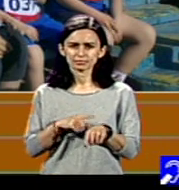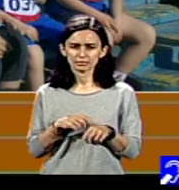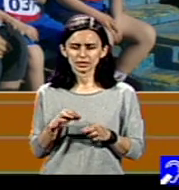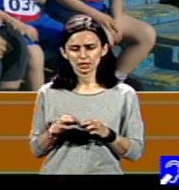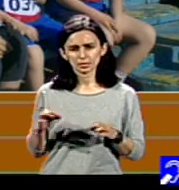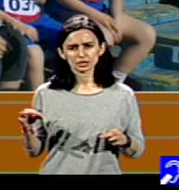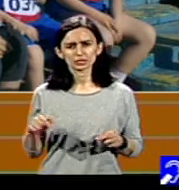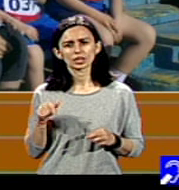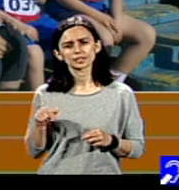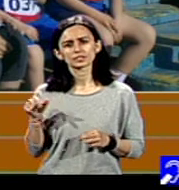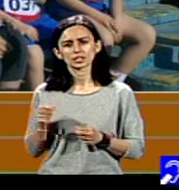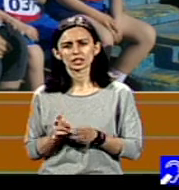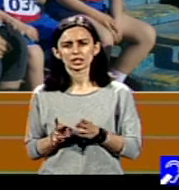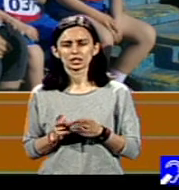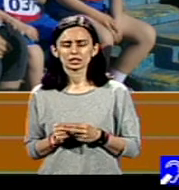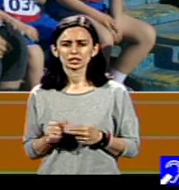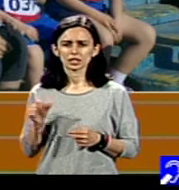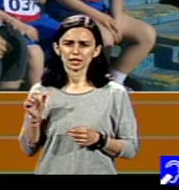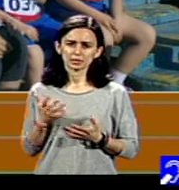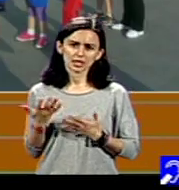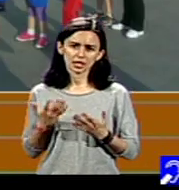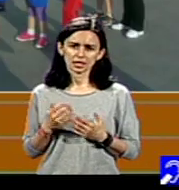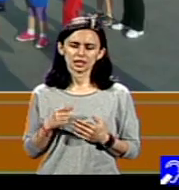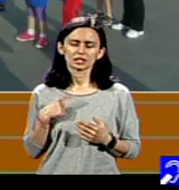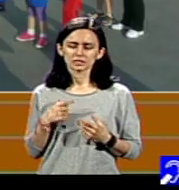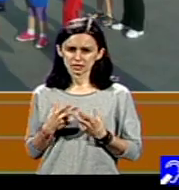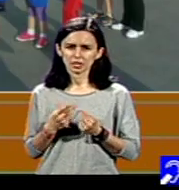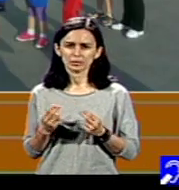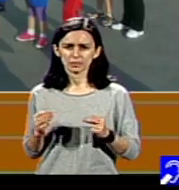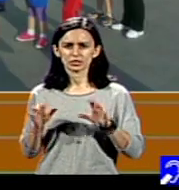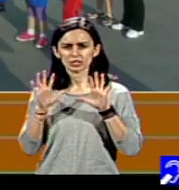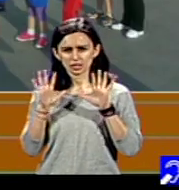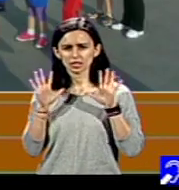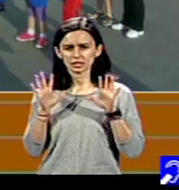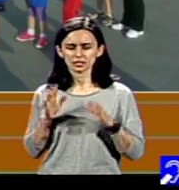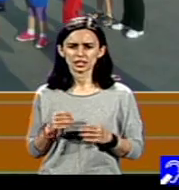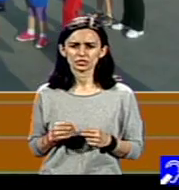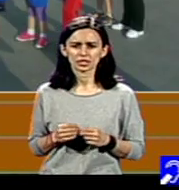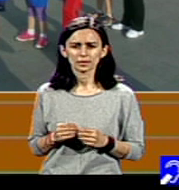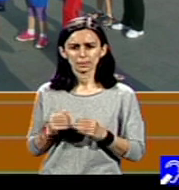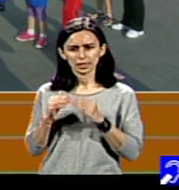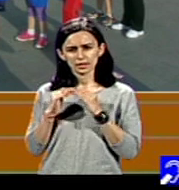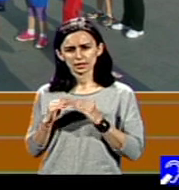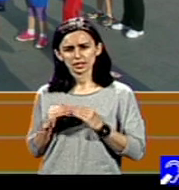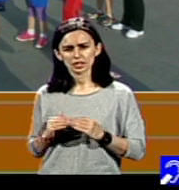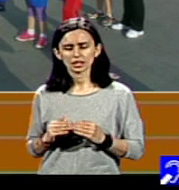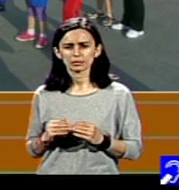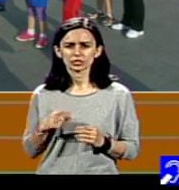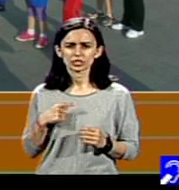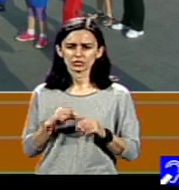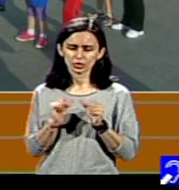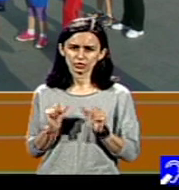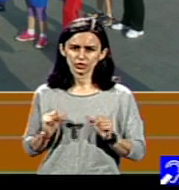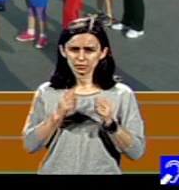Terapiile astea nu sunt pentru 10 ședințe. Deci e un mod de a învăța pe tot parcursul vieții.